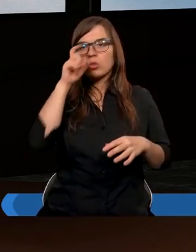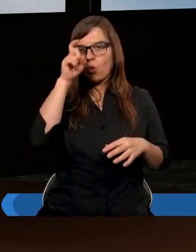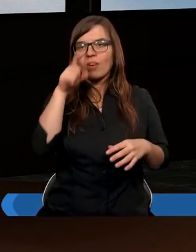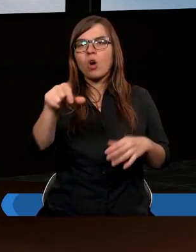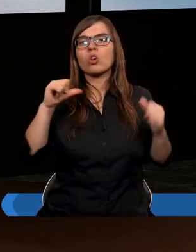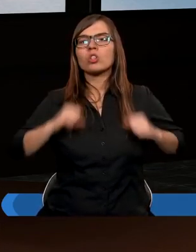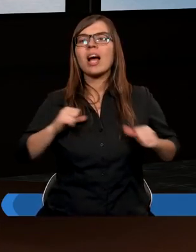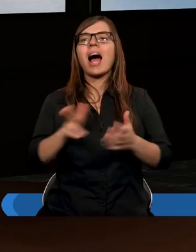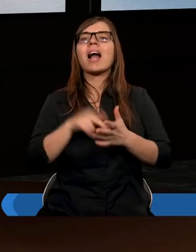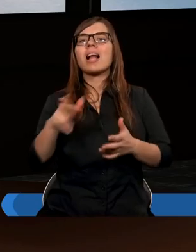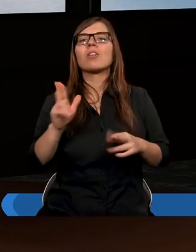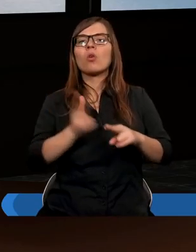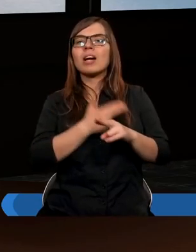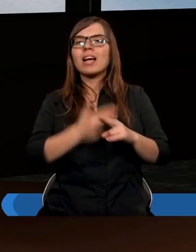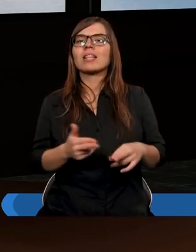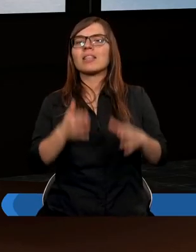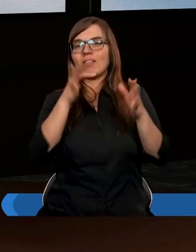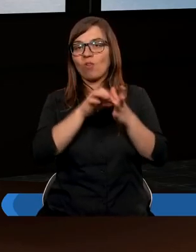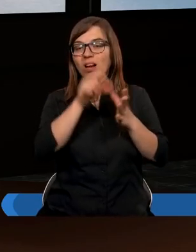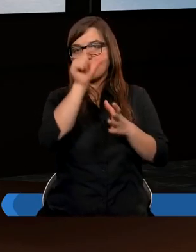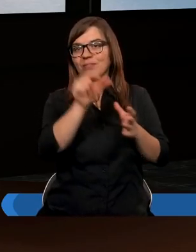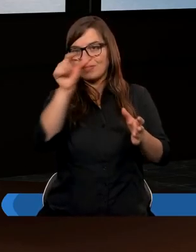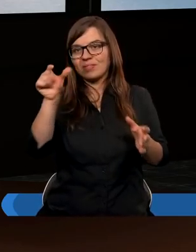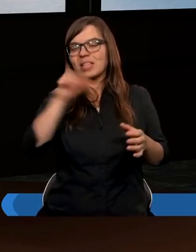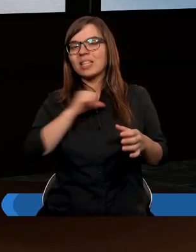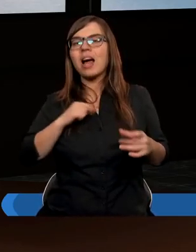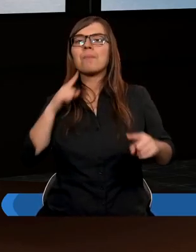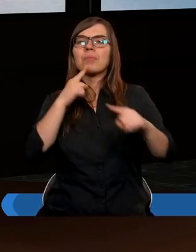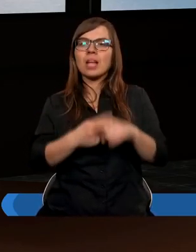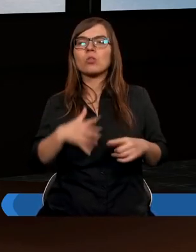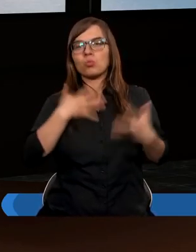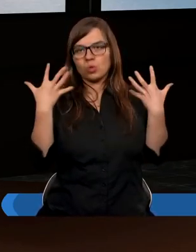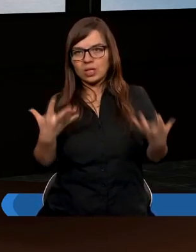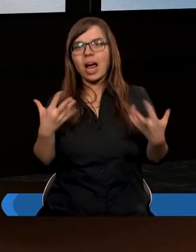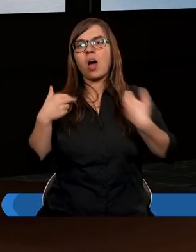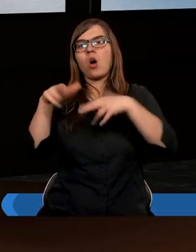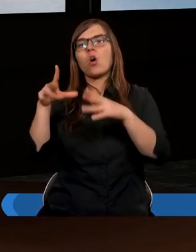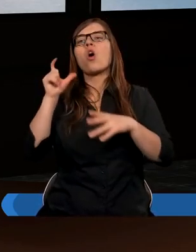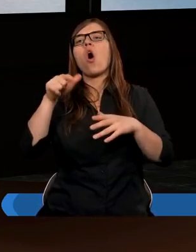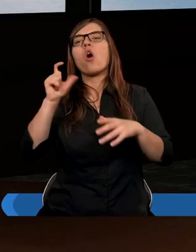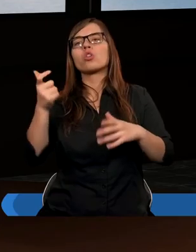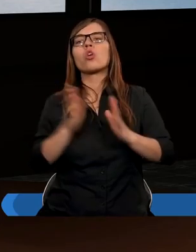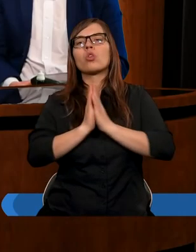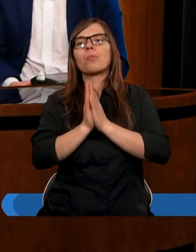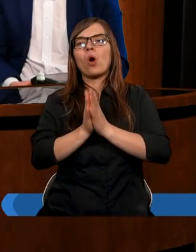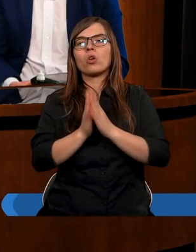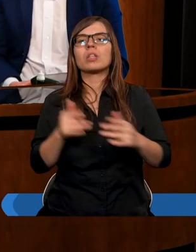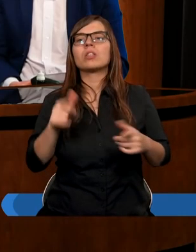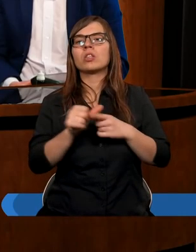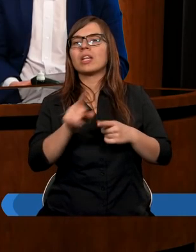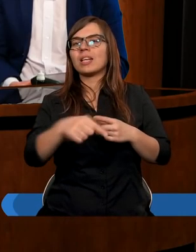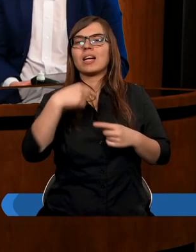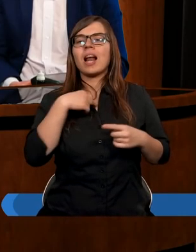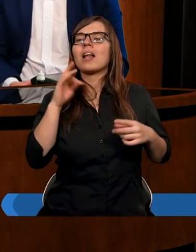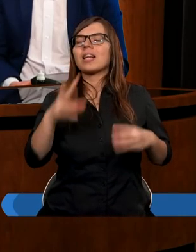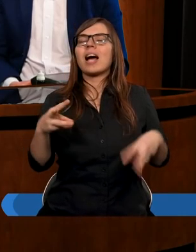On czeka na to, kiedy z własnej, moją decyzją będzie oddać to, o co prosi. To jest dla